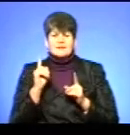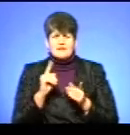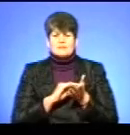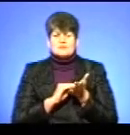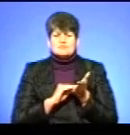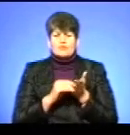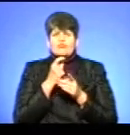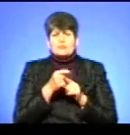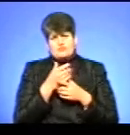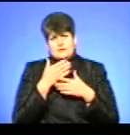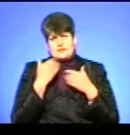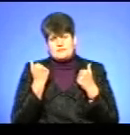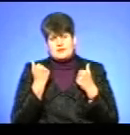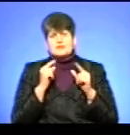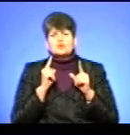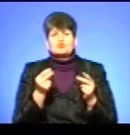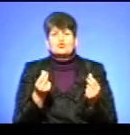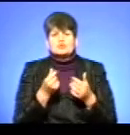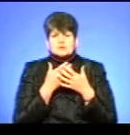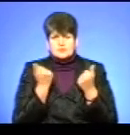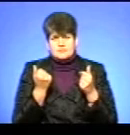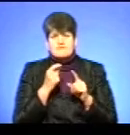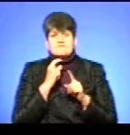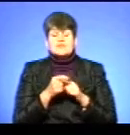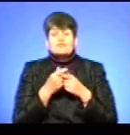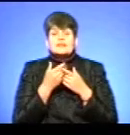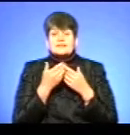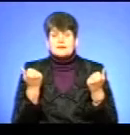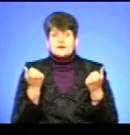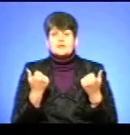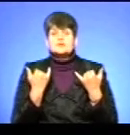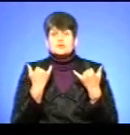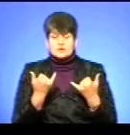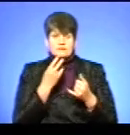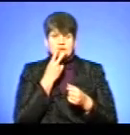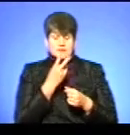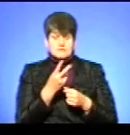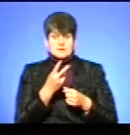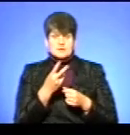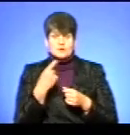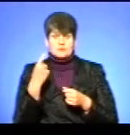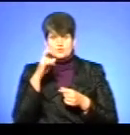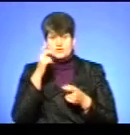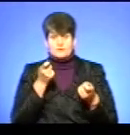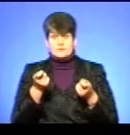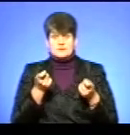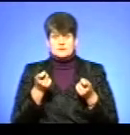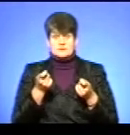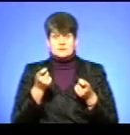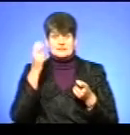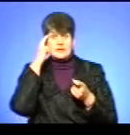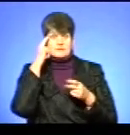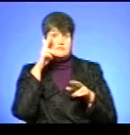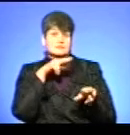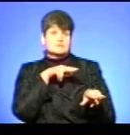відповіді немає. Не то, що грошей, просто відповіді немає. Він сьогодні дивиться на обласну державну адміністрацію з високого київського